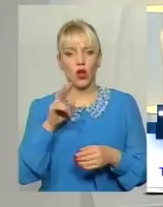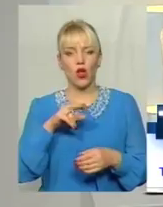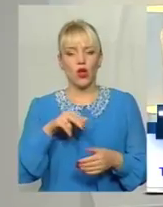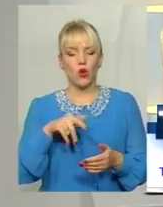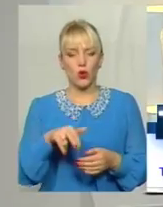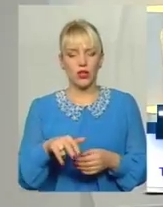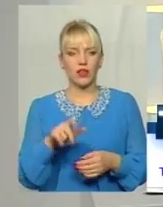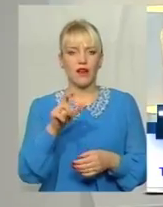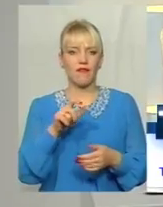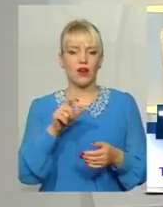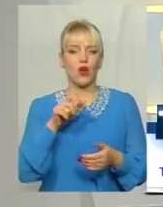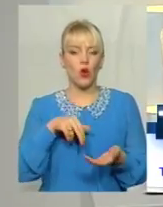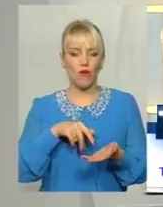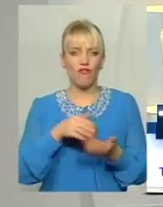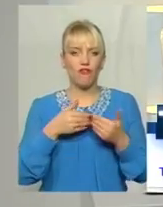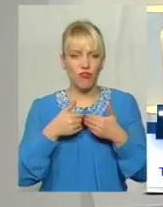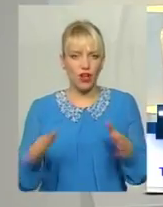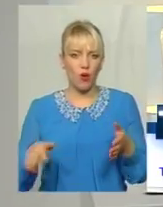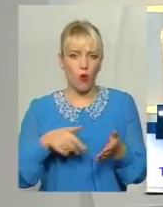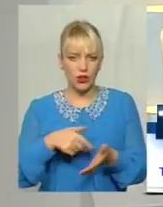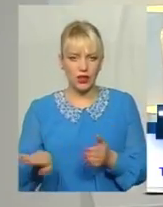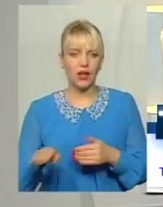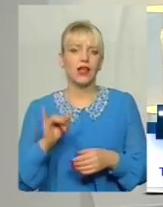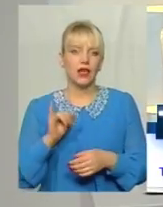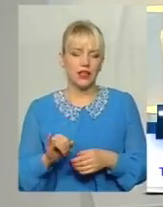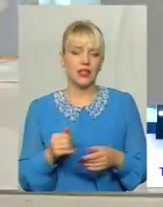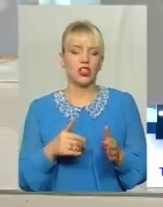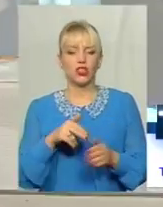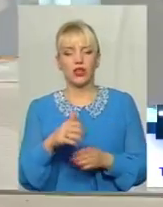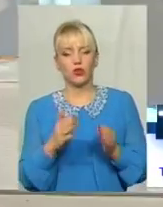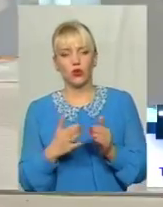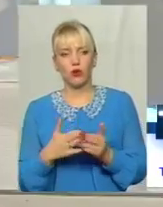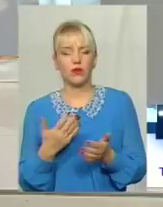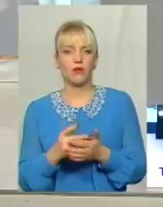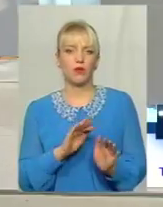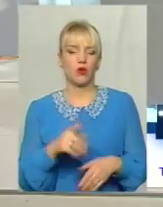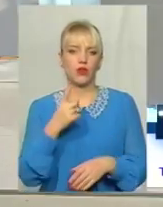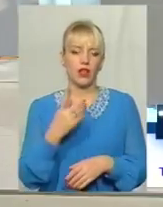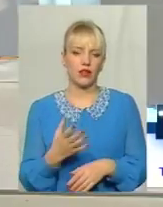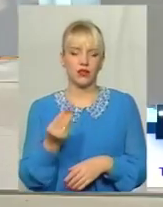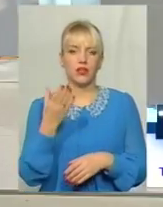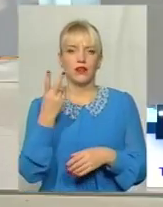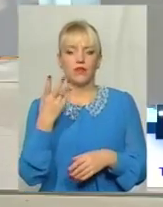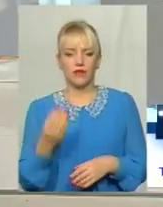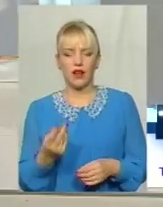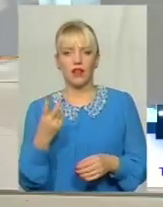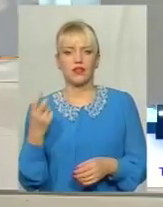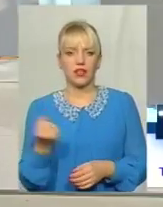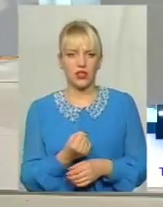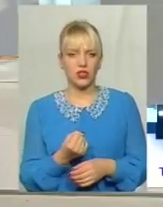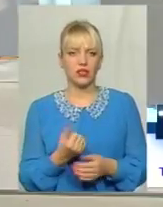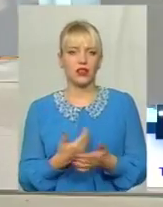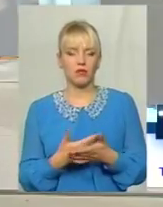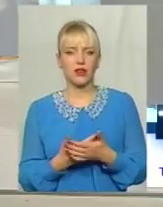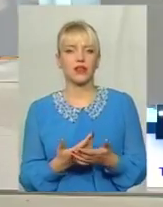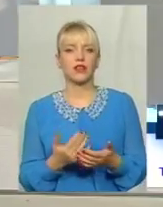ну і далі йшла додому Десь проходив день, два, три, п'ять, тиждень, наскільки вистачало,